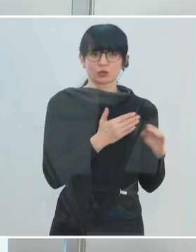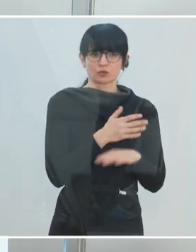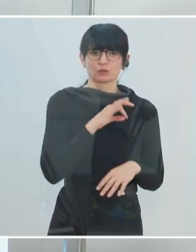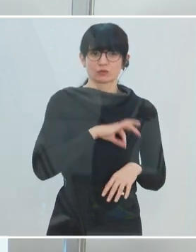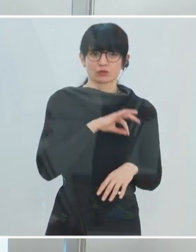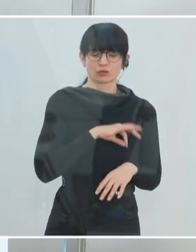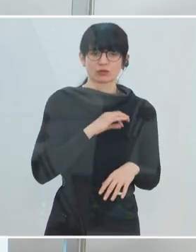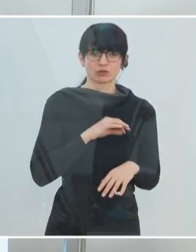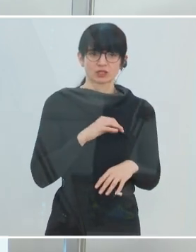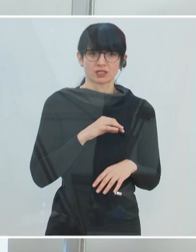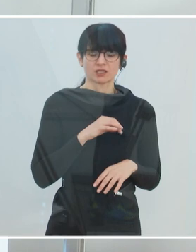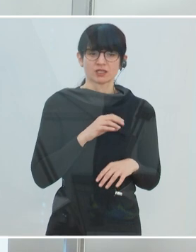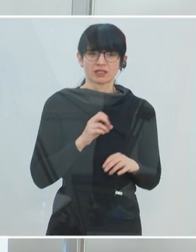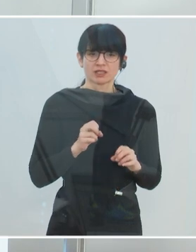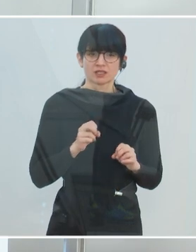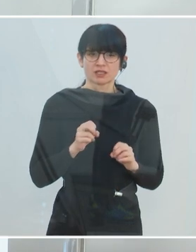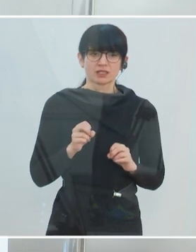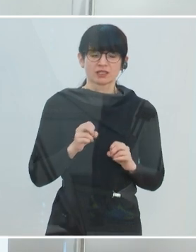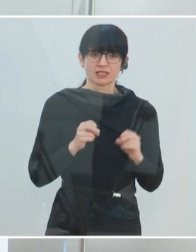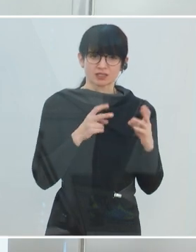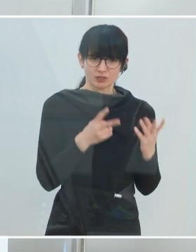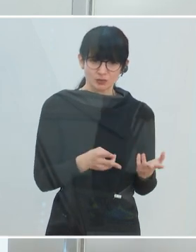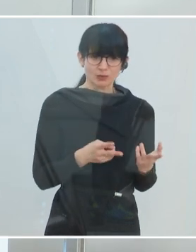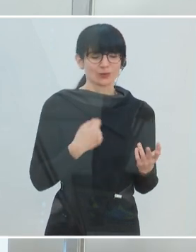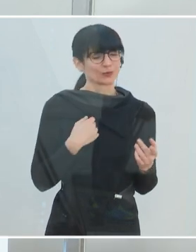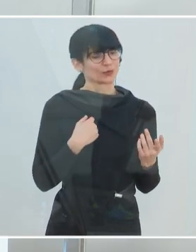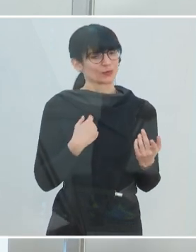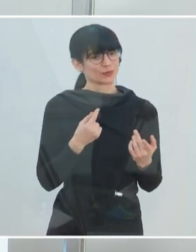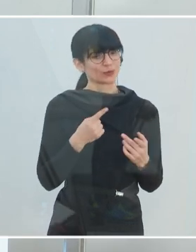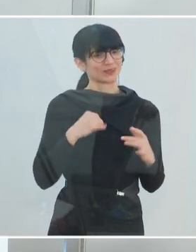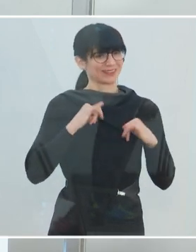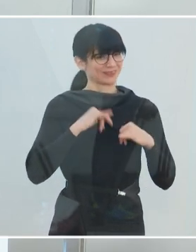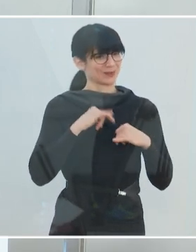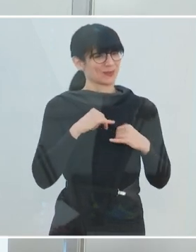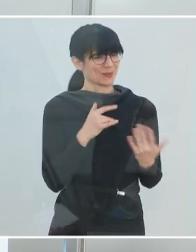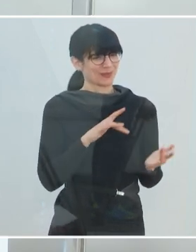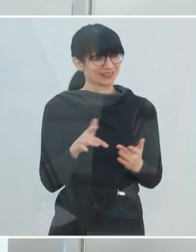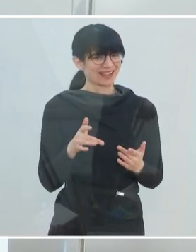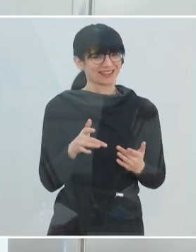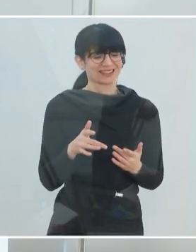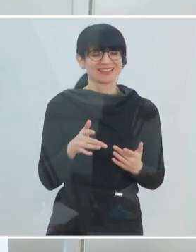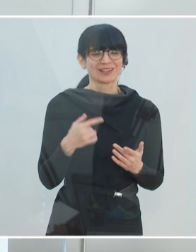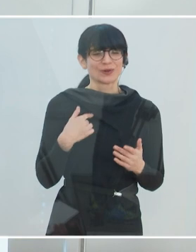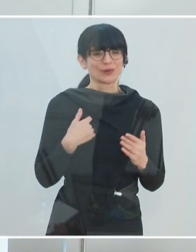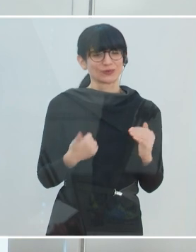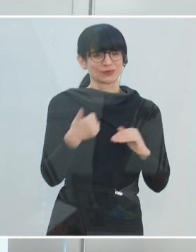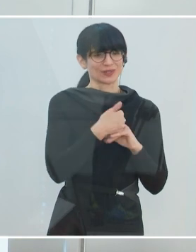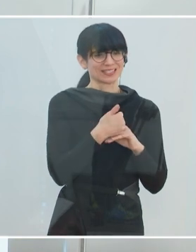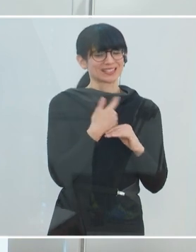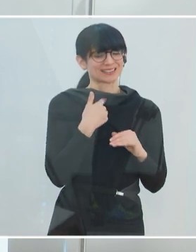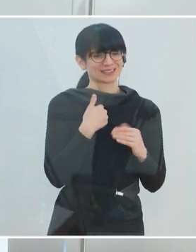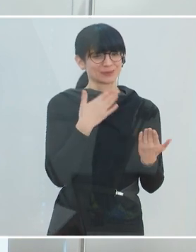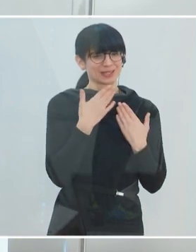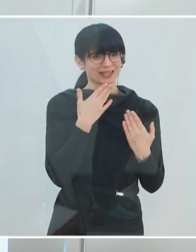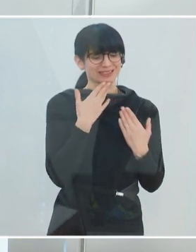Universität Innsbruck, Tirolerinnen, immer wieder bei uns zu Gast mit großer Kompetenz und als Vorsitzender dieses